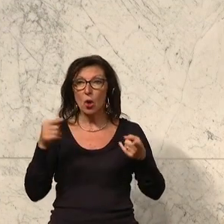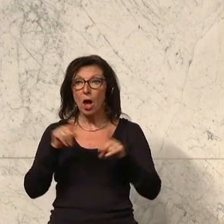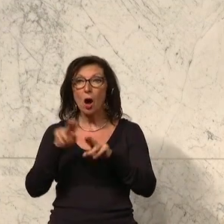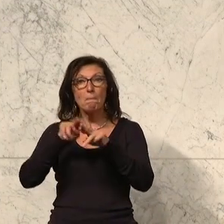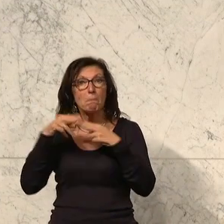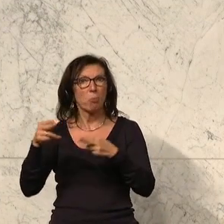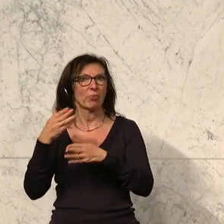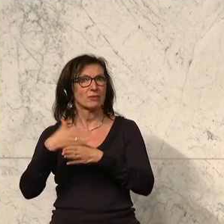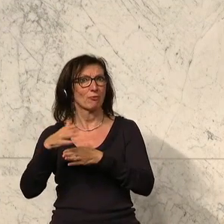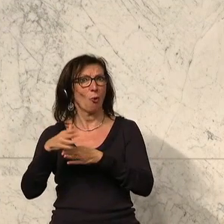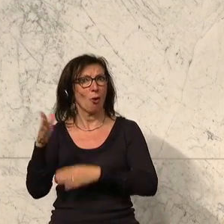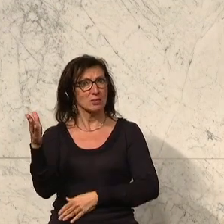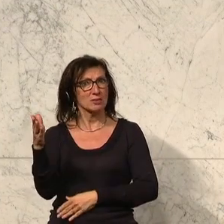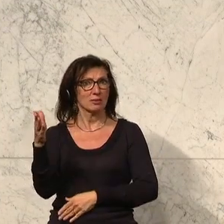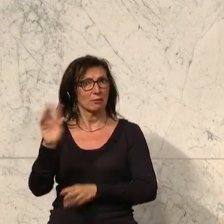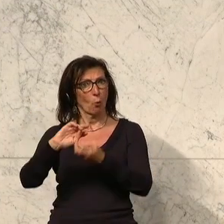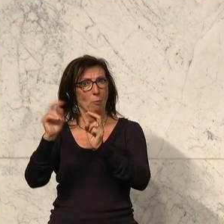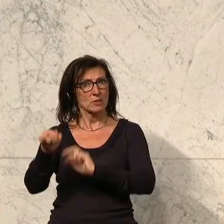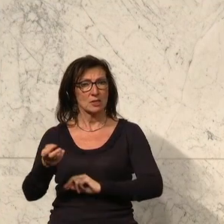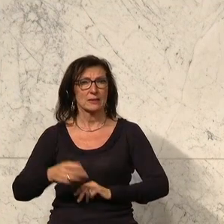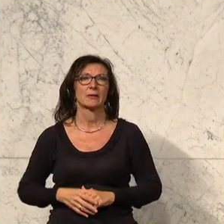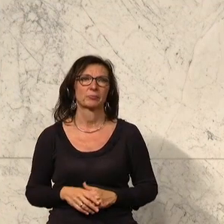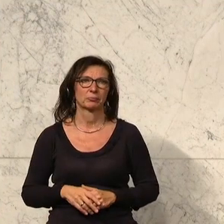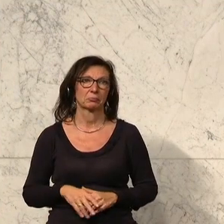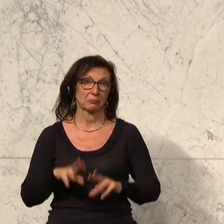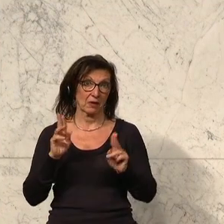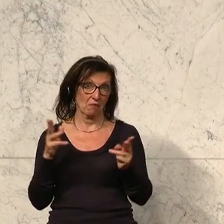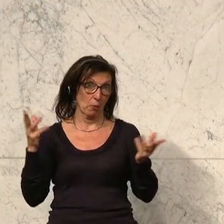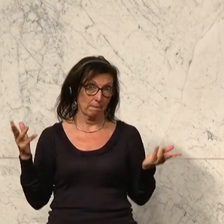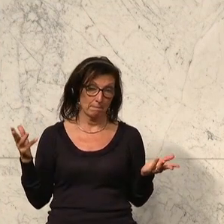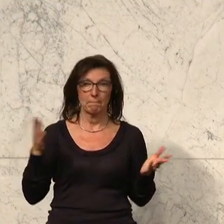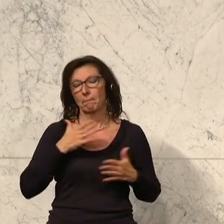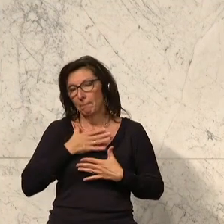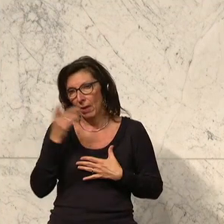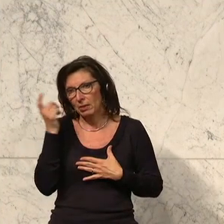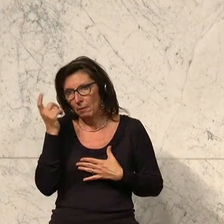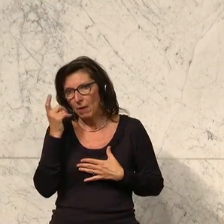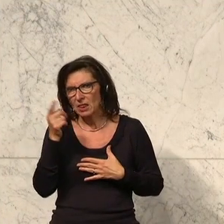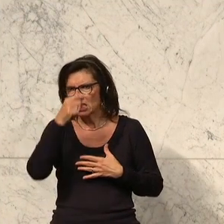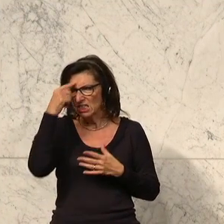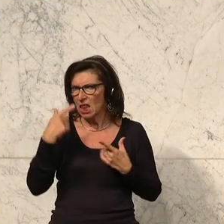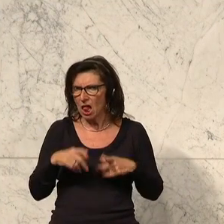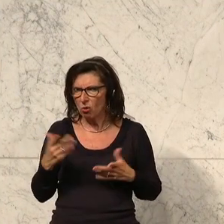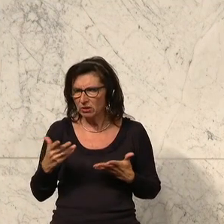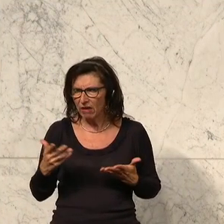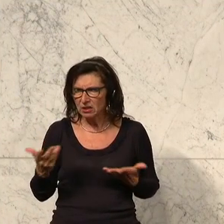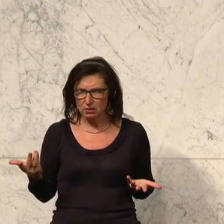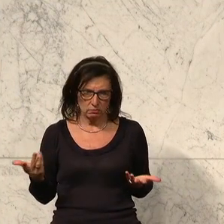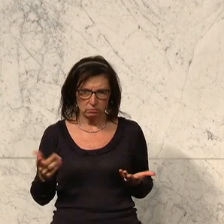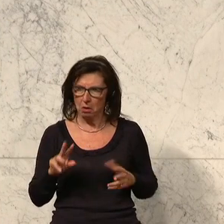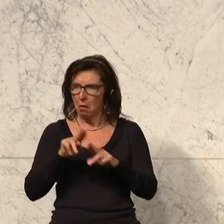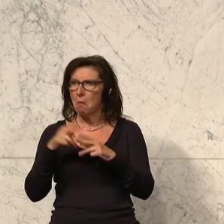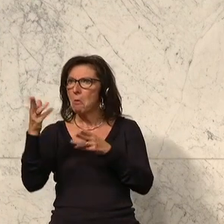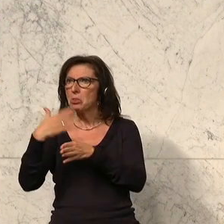Bundesforsten dann auch dementsprechend umgesetzt werden. Weil das eine, was aus meiner Sicht keinen Sinn machen kann, ist, wenn man hier bei den